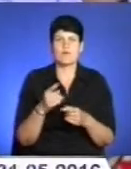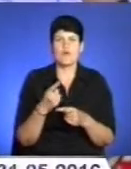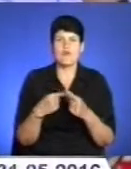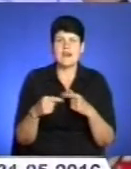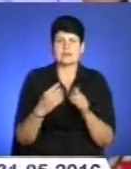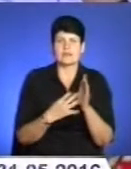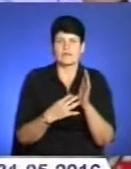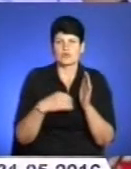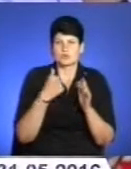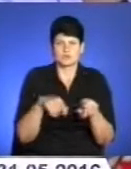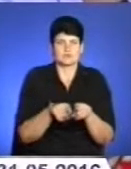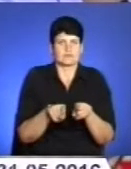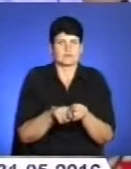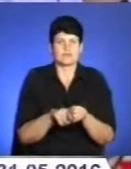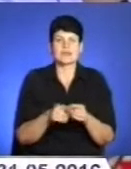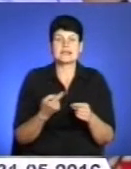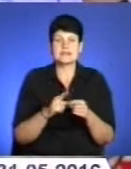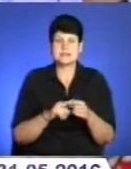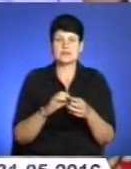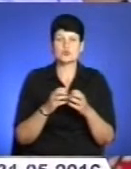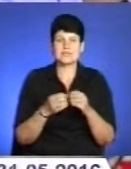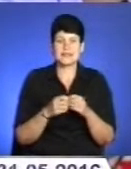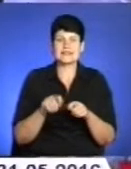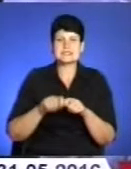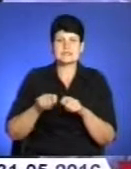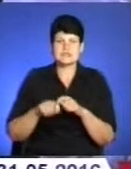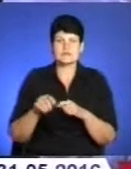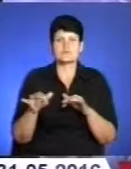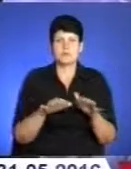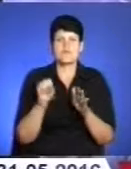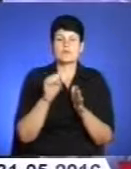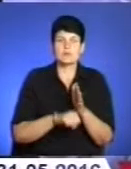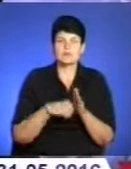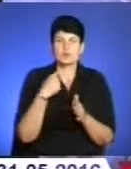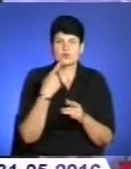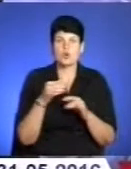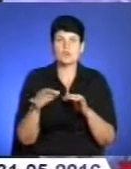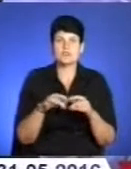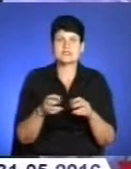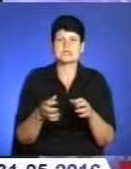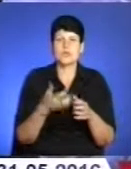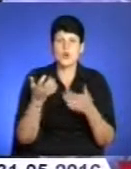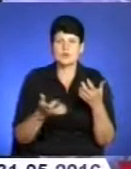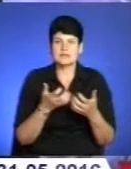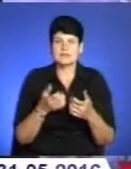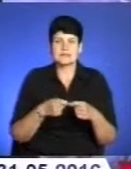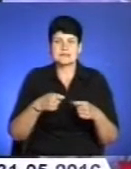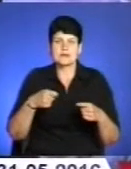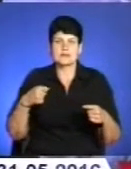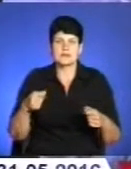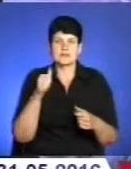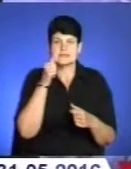90-х. І попри певні результати слідства у справі вбивства, кажуть, що процес розслідування гальмують, тому завтра